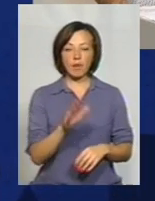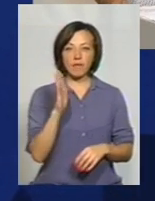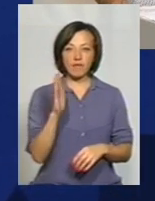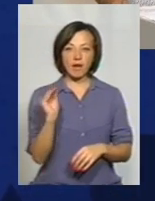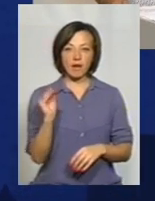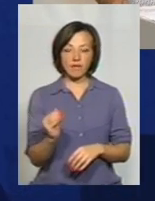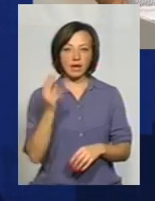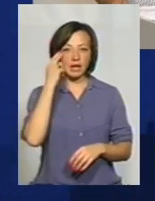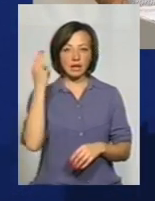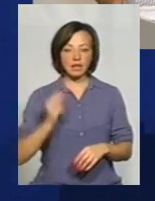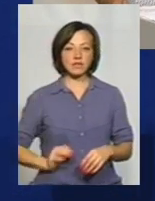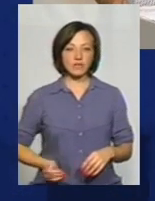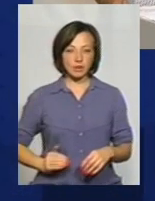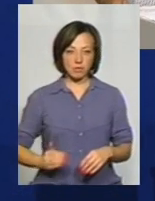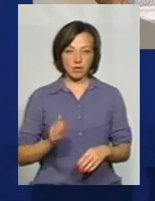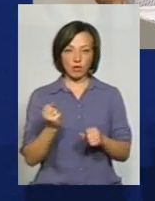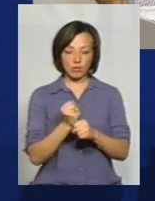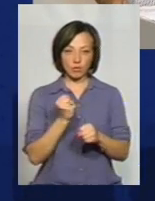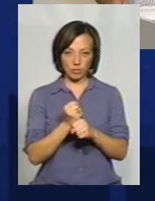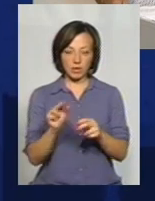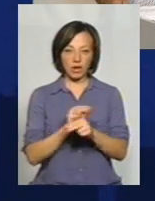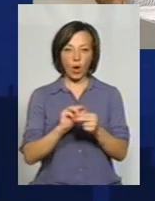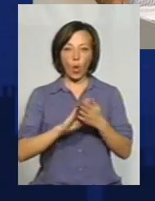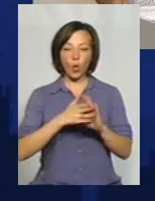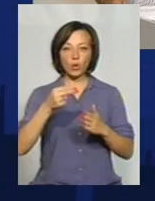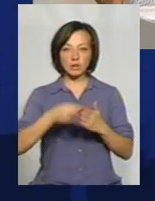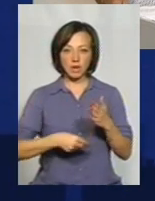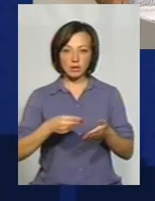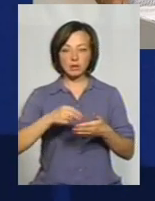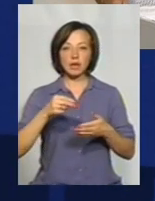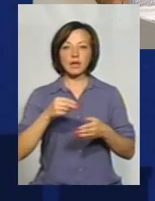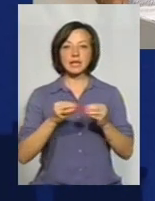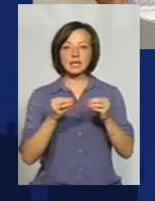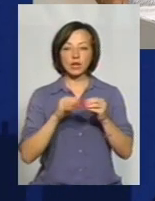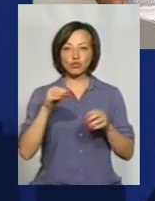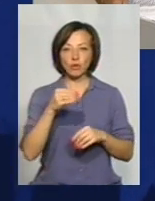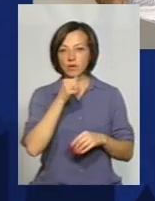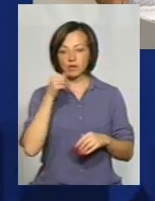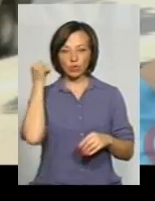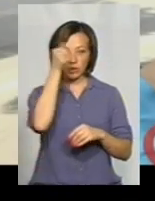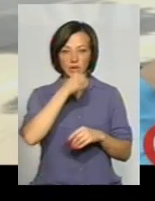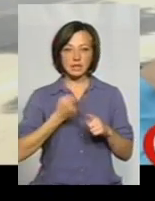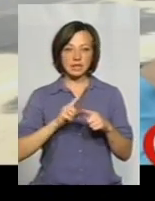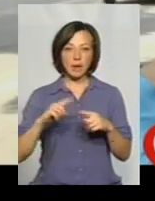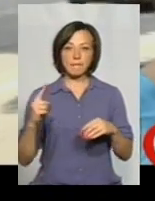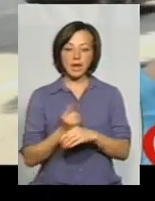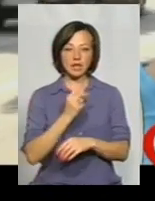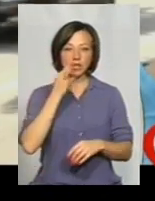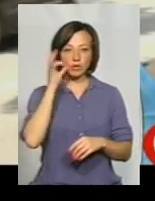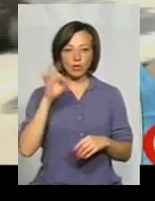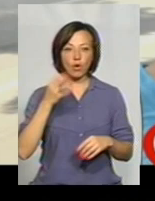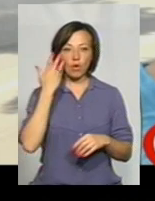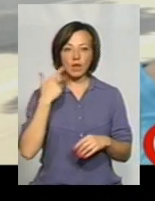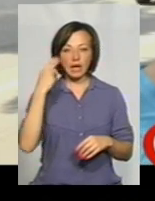компанія Xian Communication Construction. Контракт із нею «Автодор» підписав 10 жовтня торік. Це перший досвід, коли